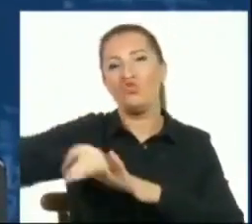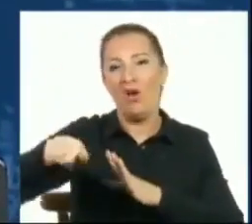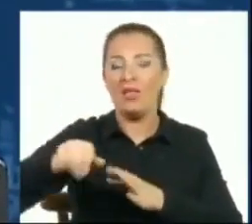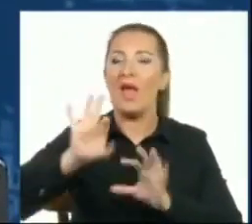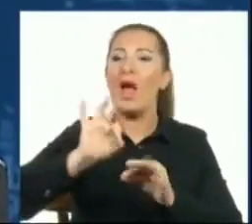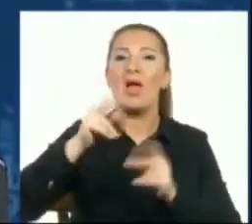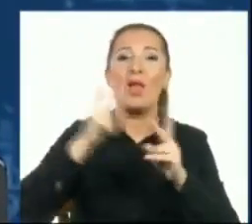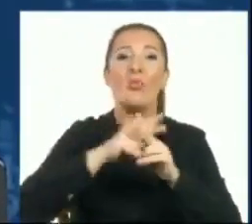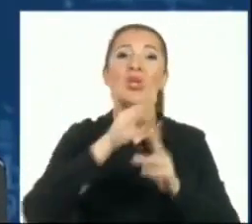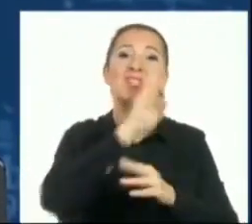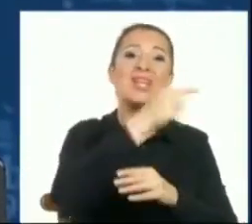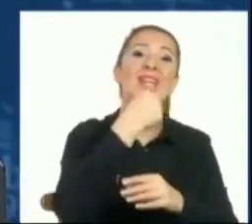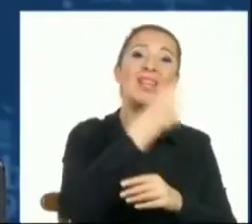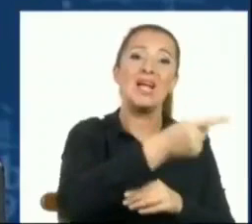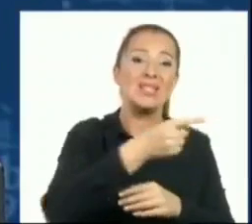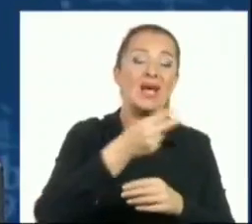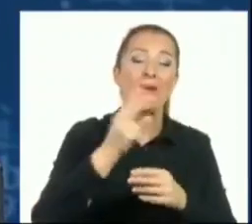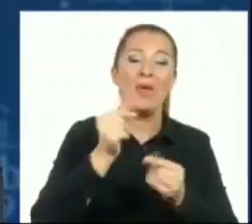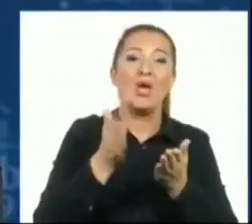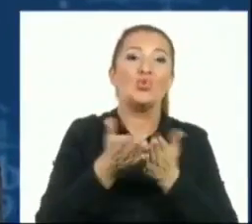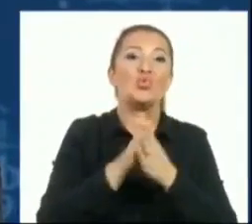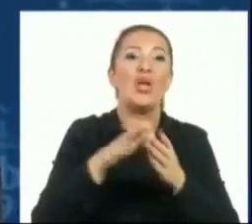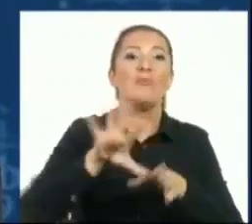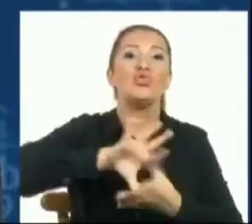dersiniz? Cüzdanım çalındı dersiniz. Değil mi?